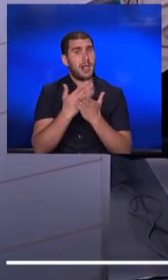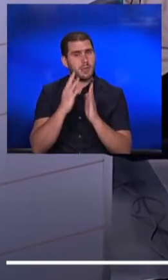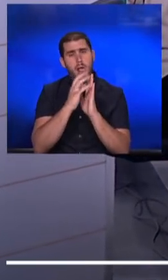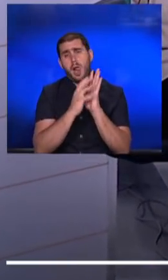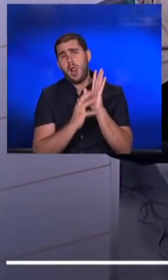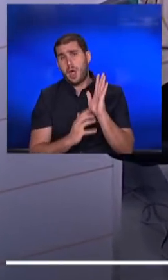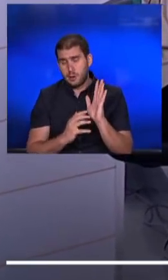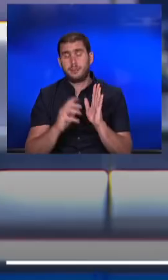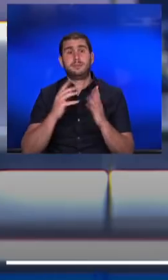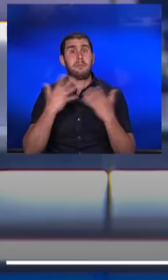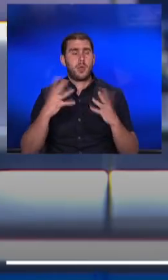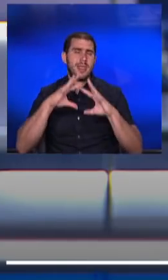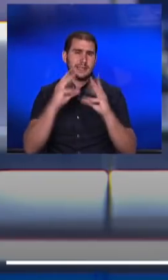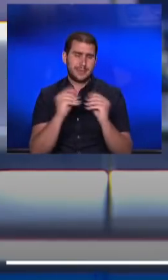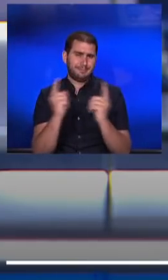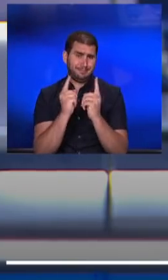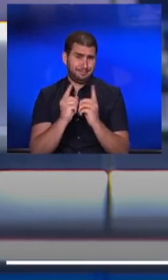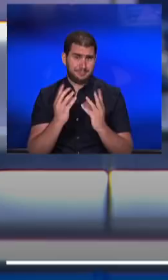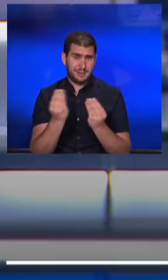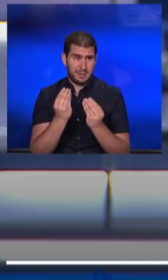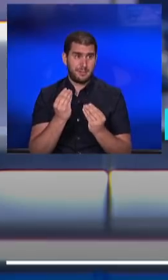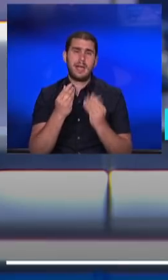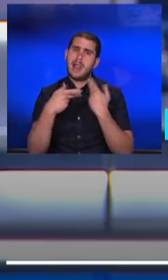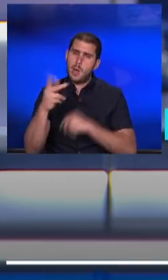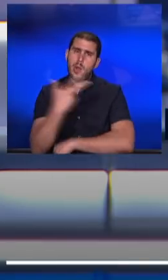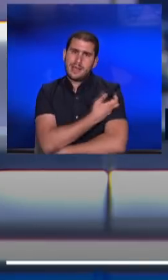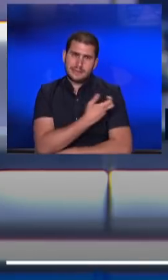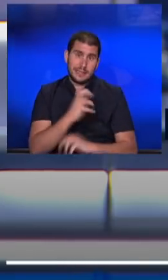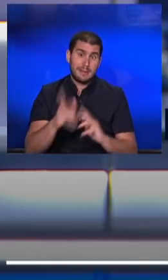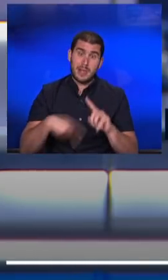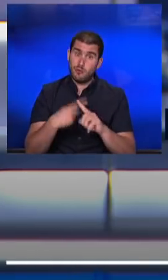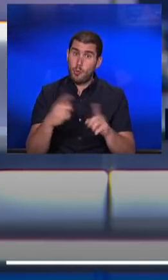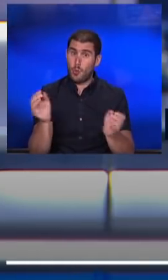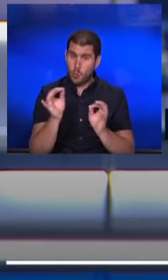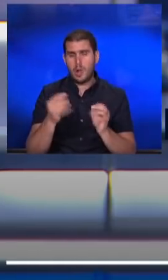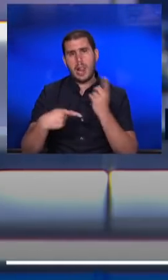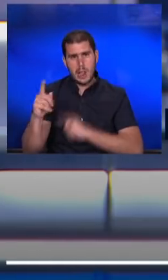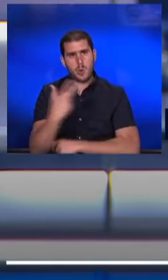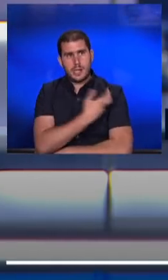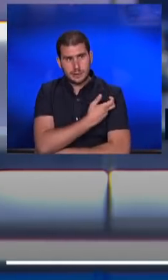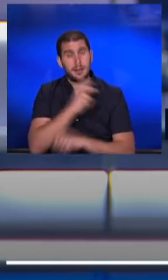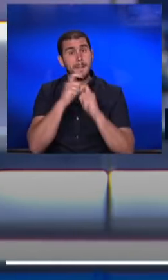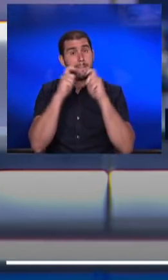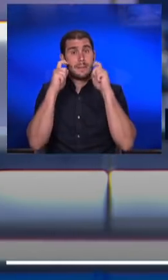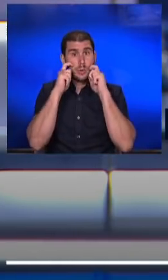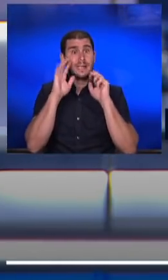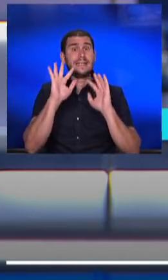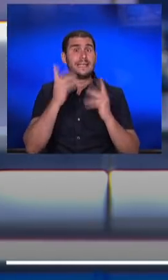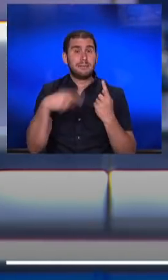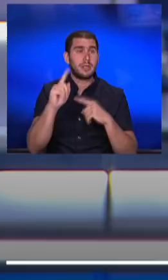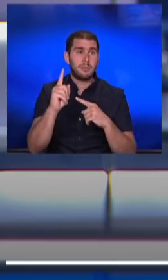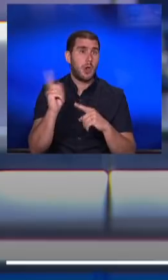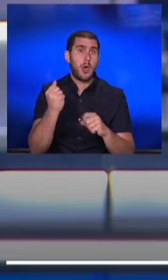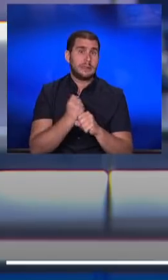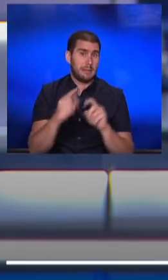בגדול, אם צריך לסכם את זה בכמה דברים, לכו להתחסן, אם לא התחסנתם עד כה, תעתו מסכות אם אתם לא נוהגים לעשות